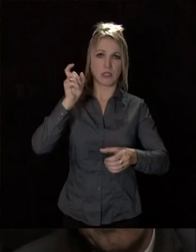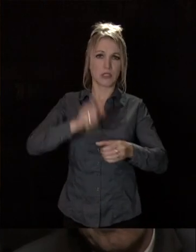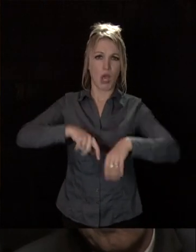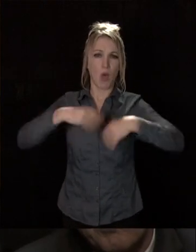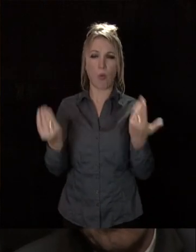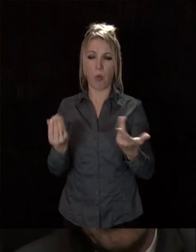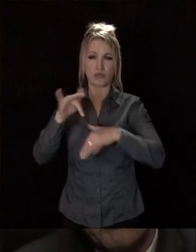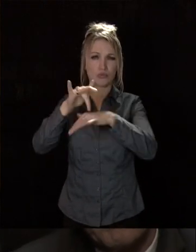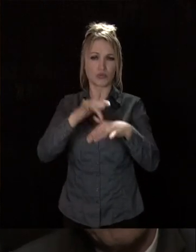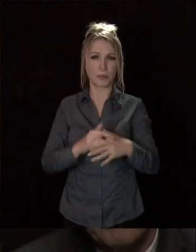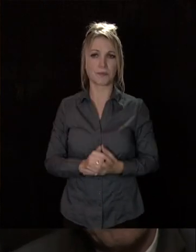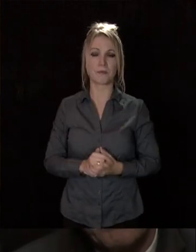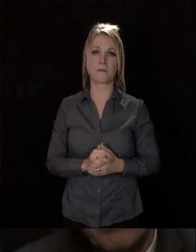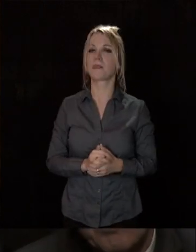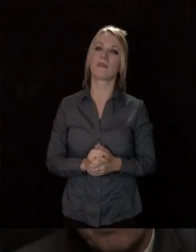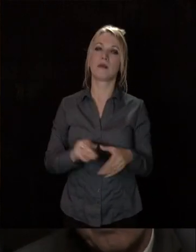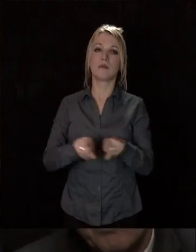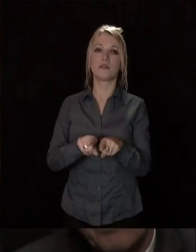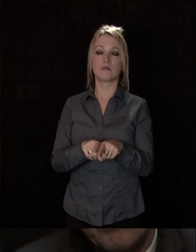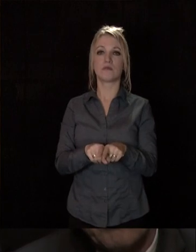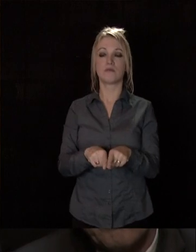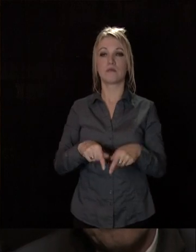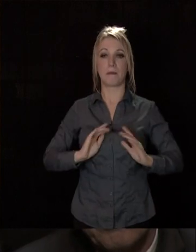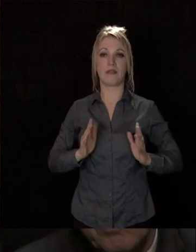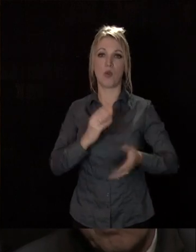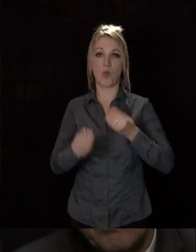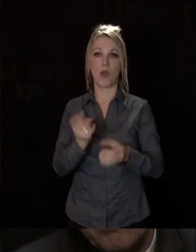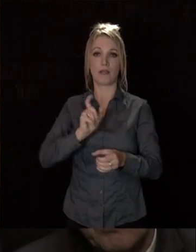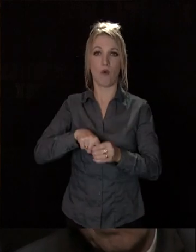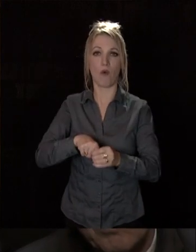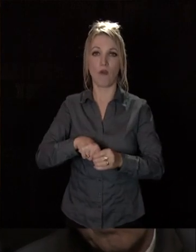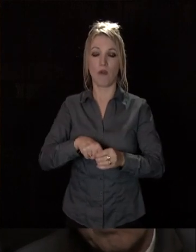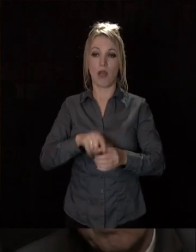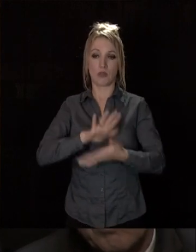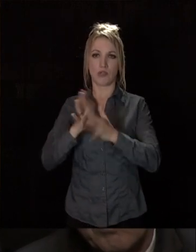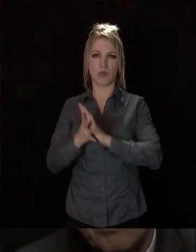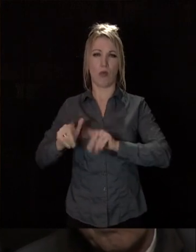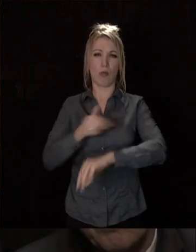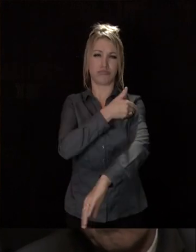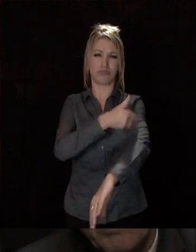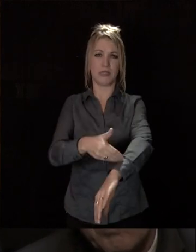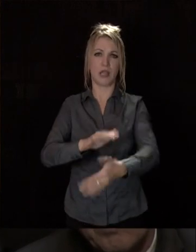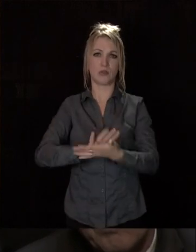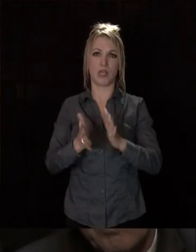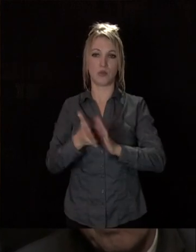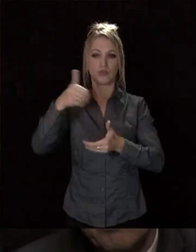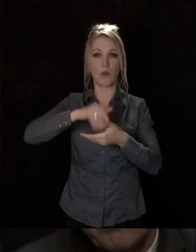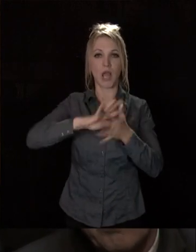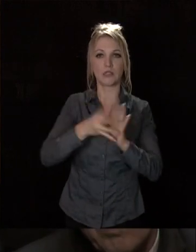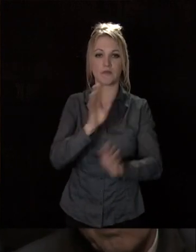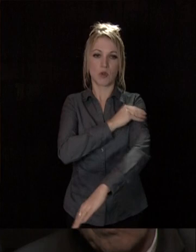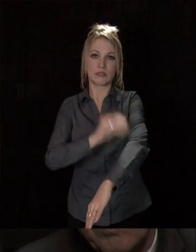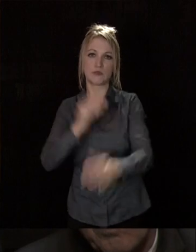consommateurs, bref. Mais en plus, nous sommes bénévoles ou adhérents de ces milliers d'associations, de quartiers, sportifs,